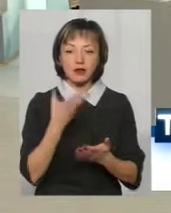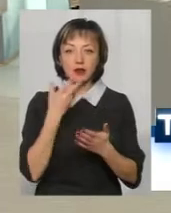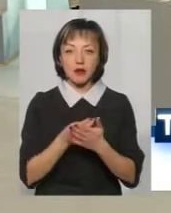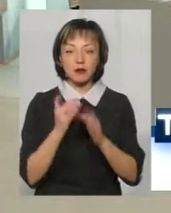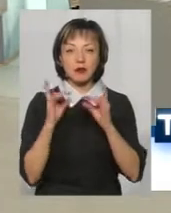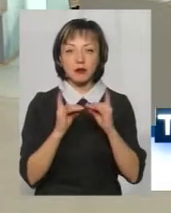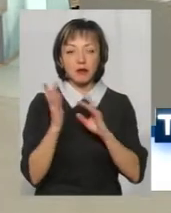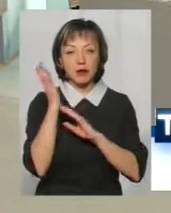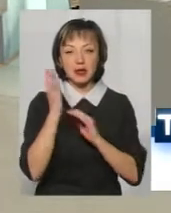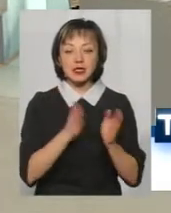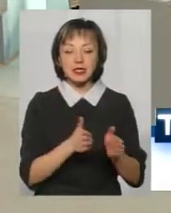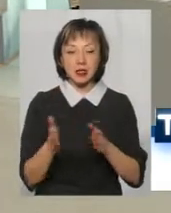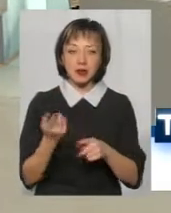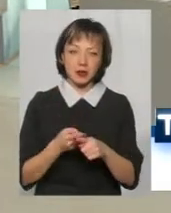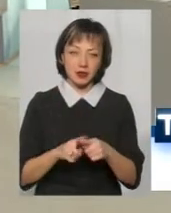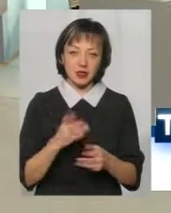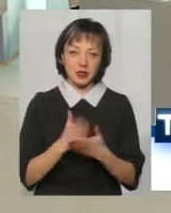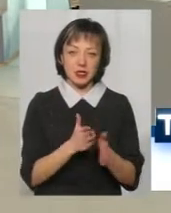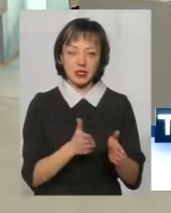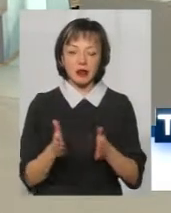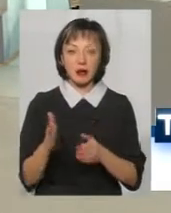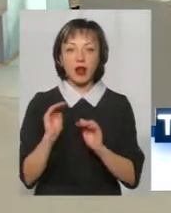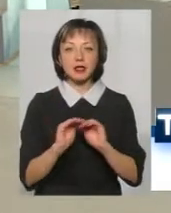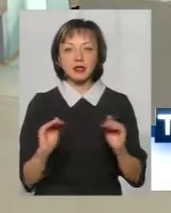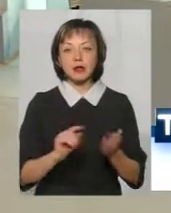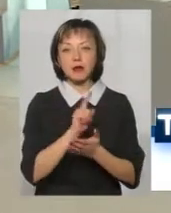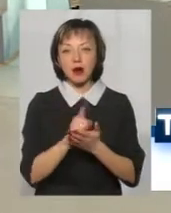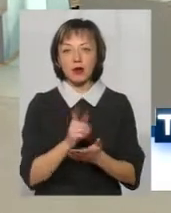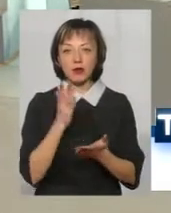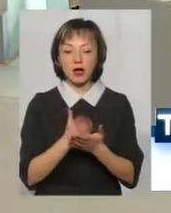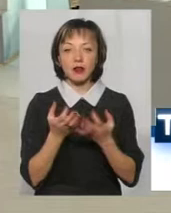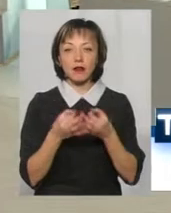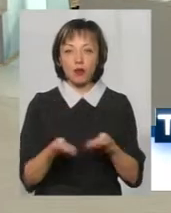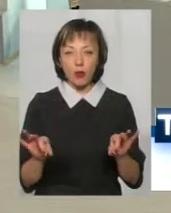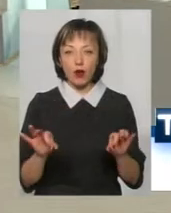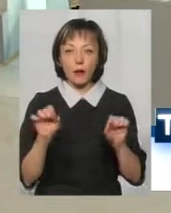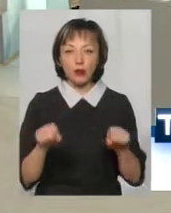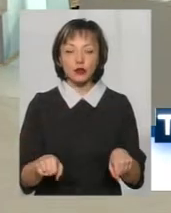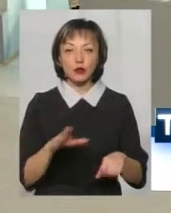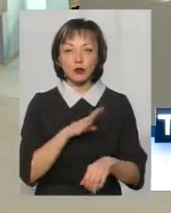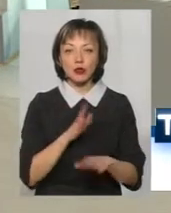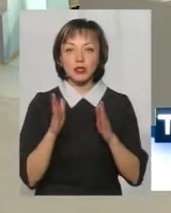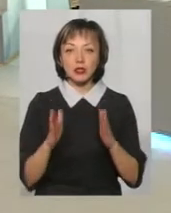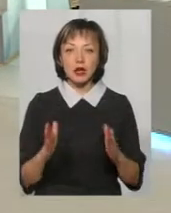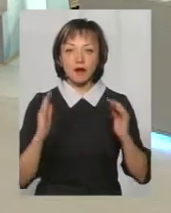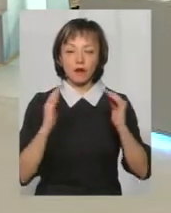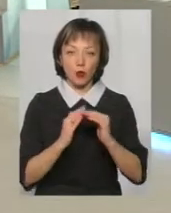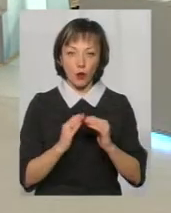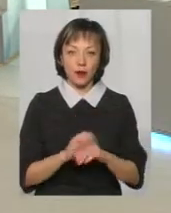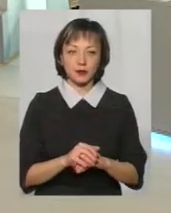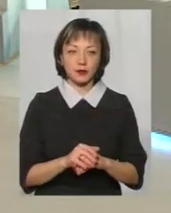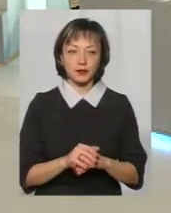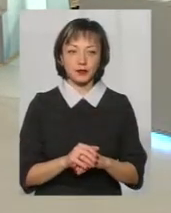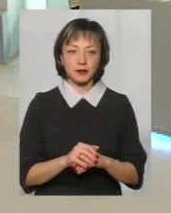спальню. Але все одно система – це є система. А діти мають мати волю. А воля може бути тільки вдома. І міру